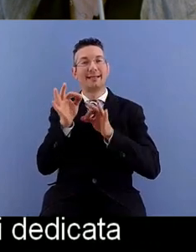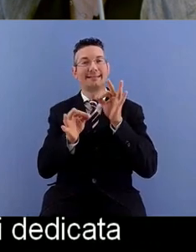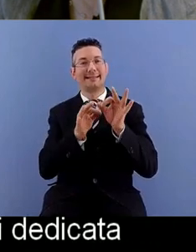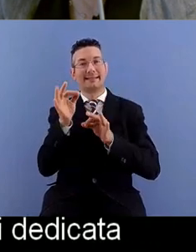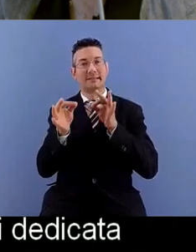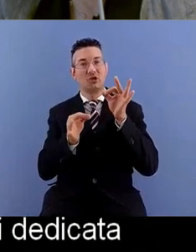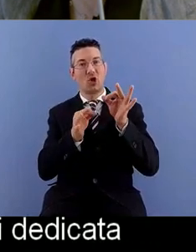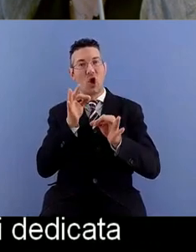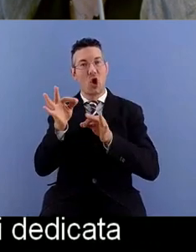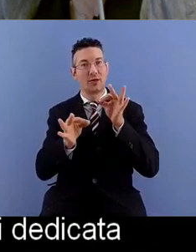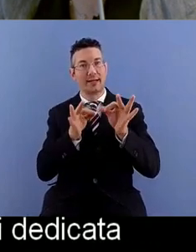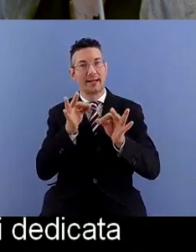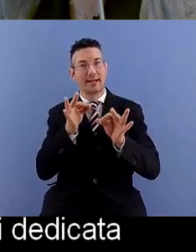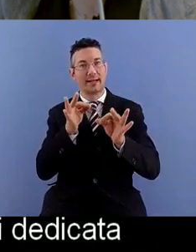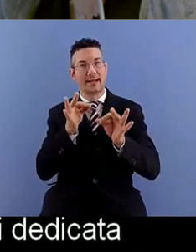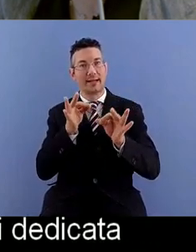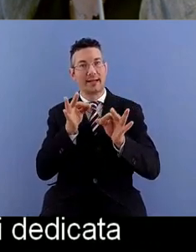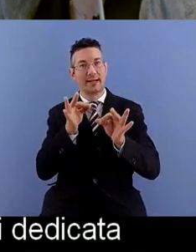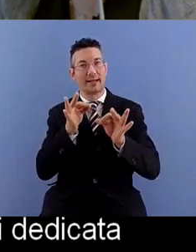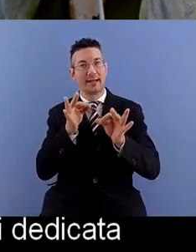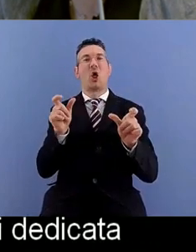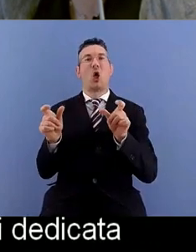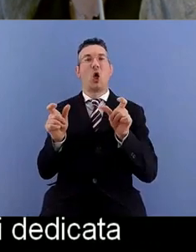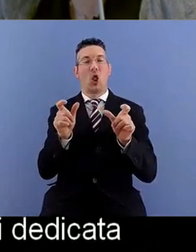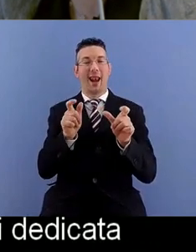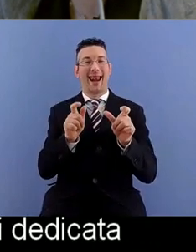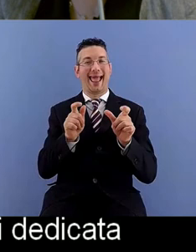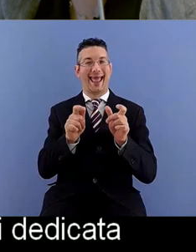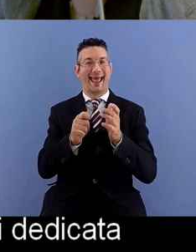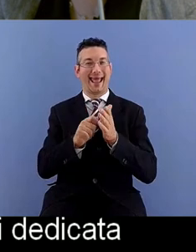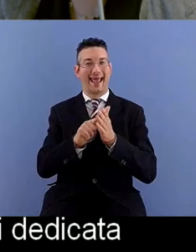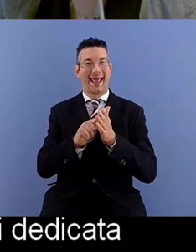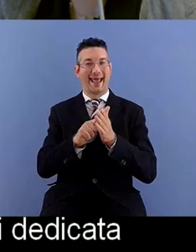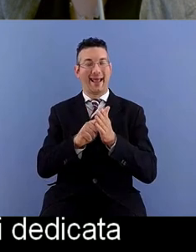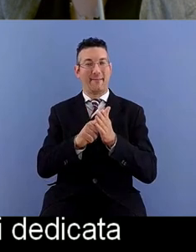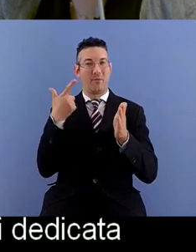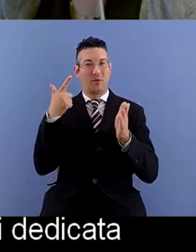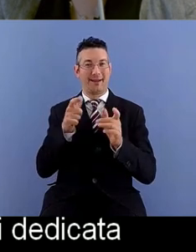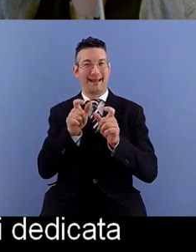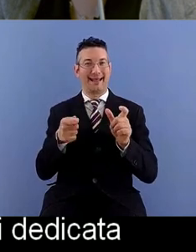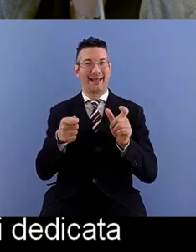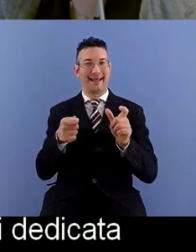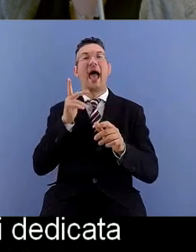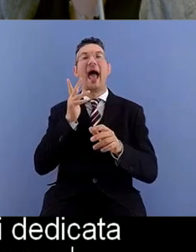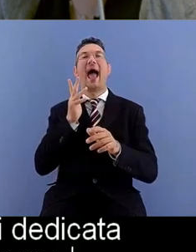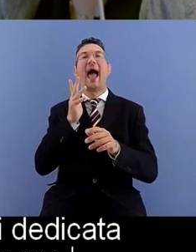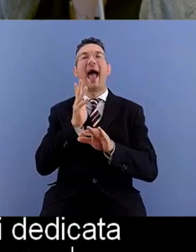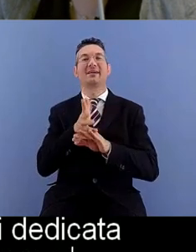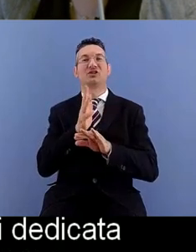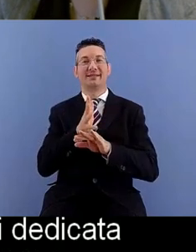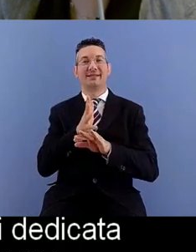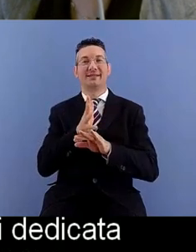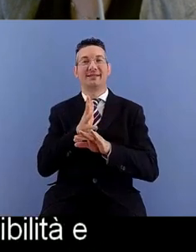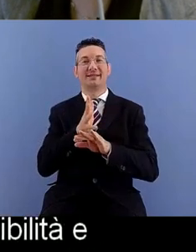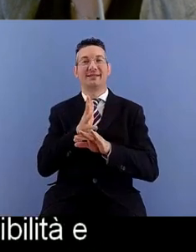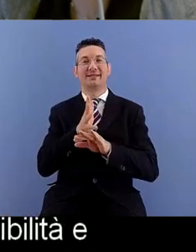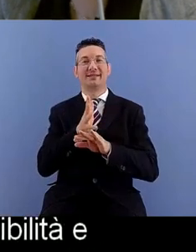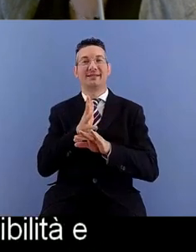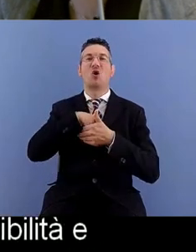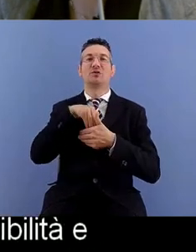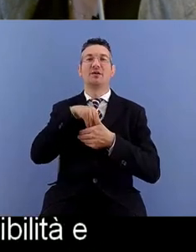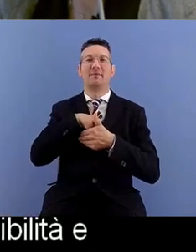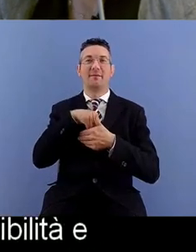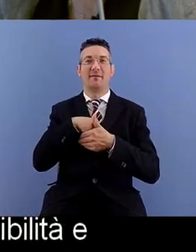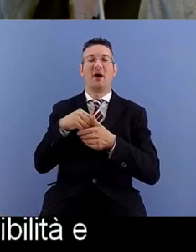una delle parole che avevo utilizzate in questo caso era appunto accessibilità e consapevolezza e ovvio ora ho solo una schermata